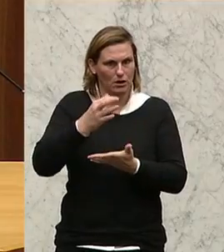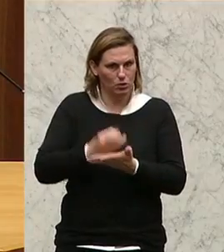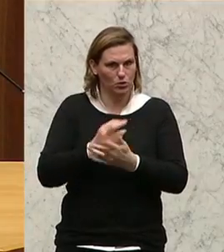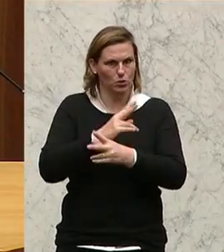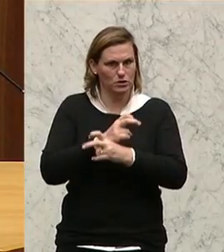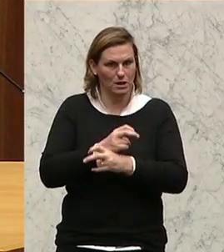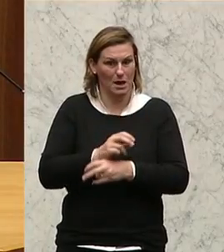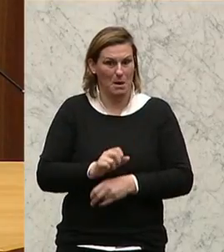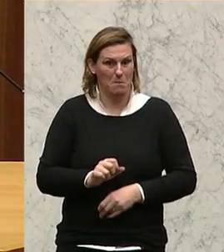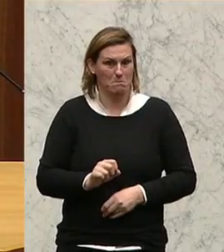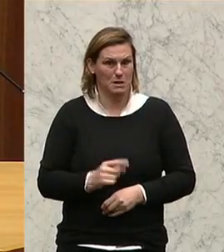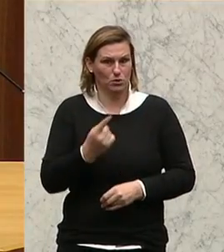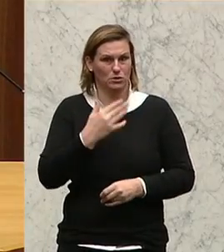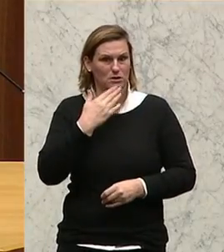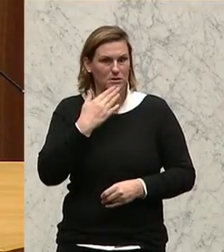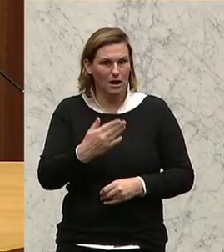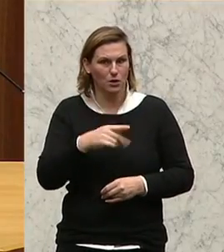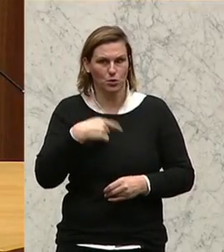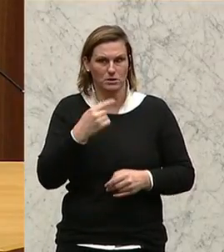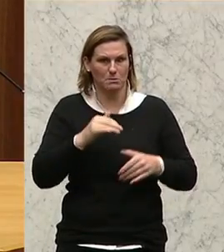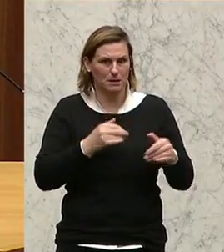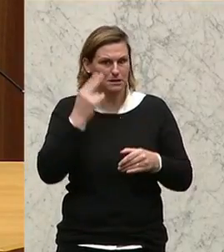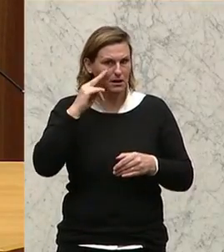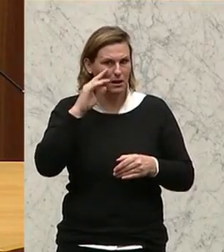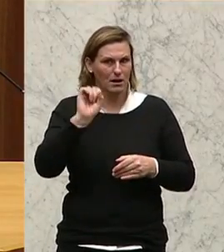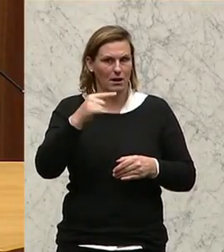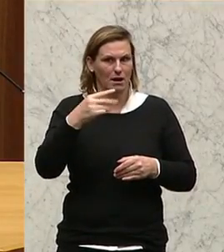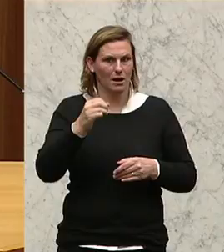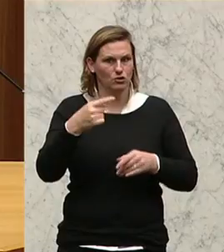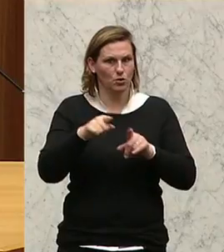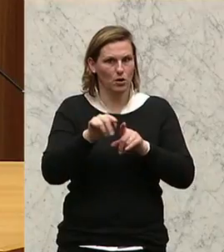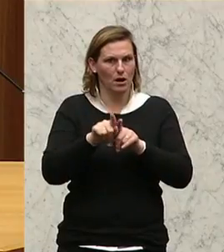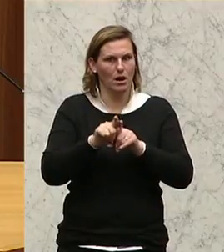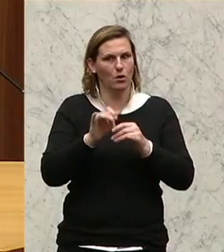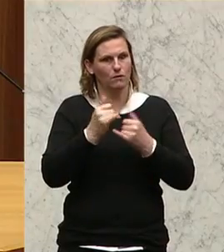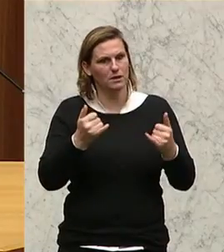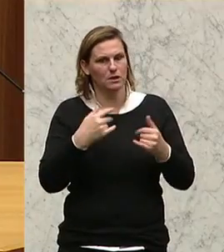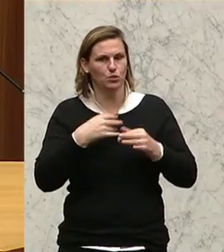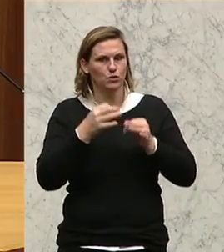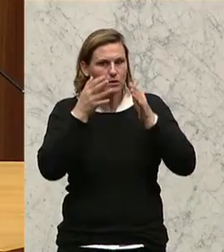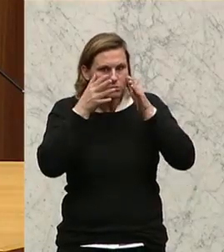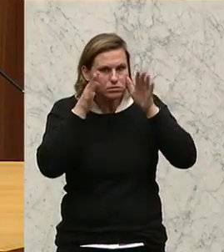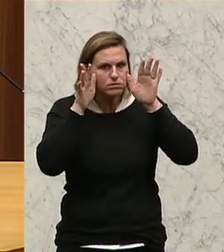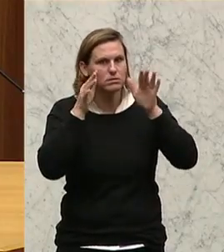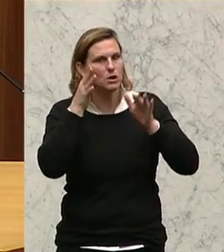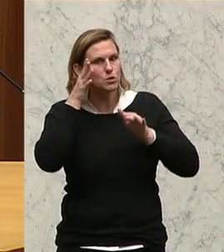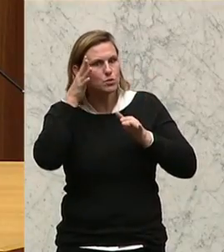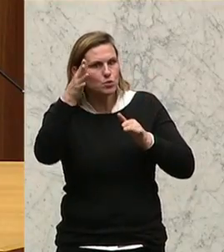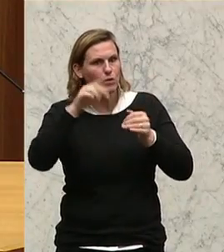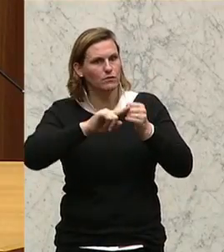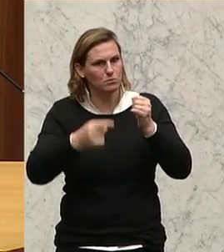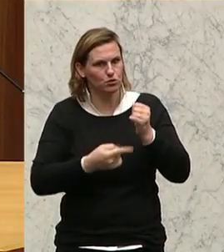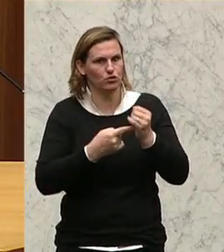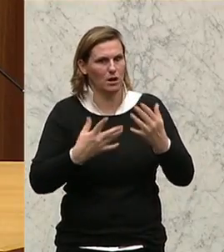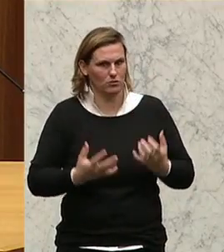daher vor allem an unseren Minister Arles Stöger, der mit Augenmaß und Weitblick ein sehr ausgewogenes und zukunftsfähiges Budget auf die Beine